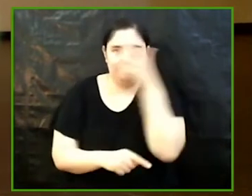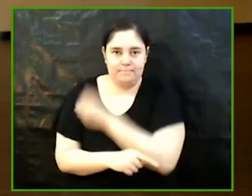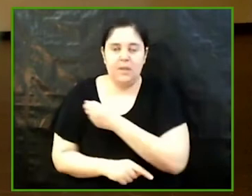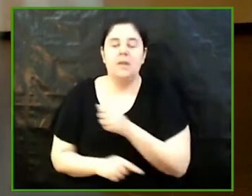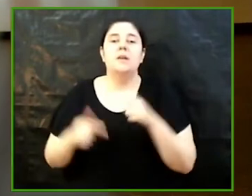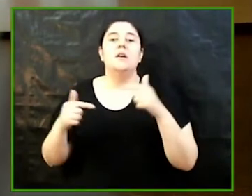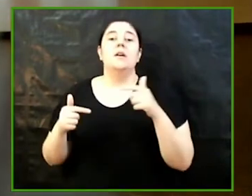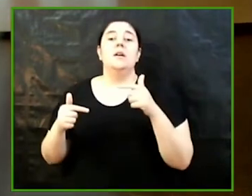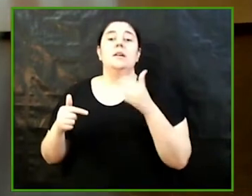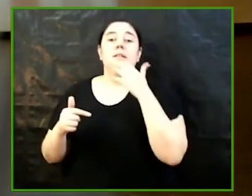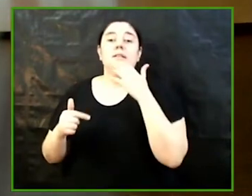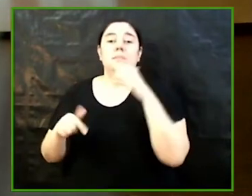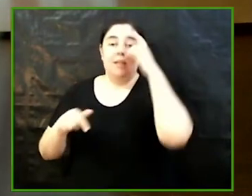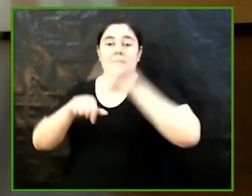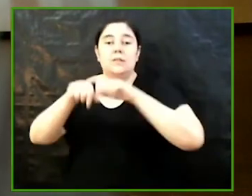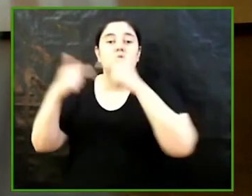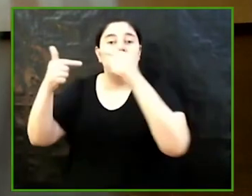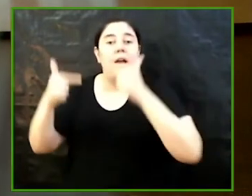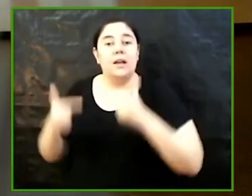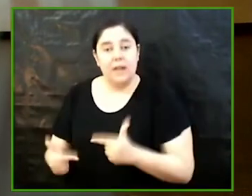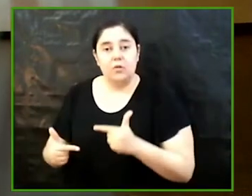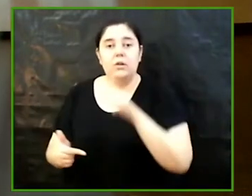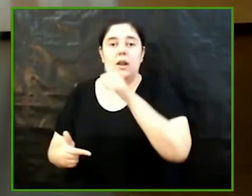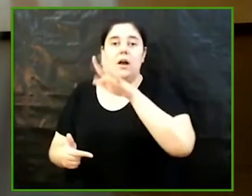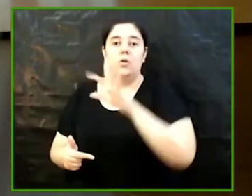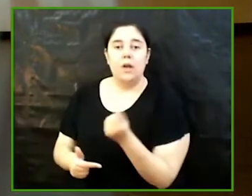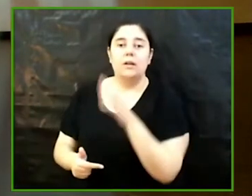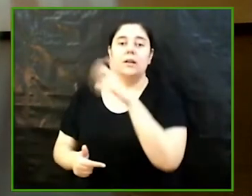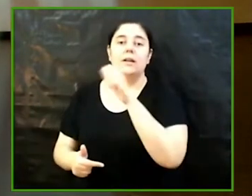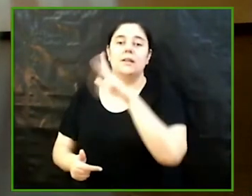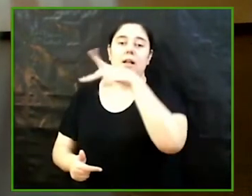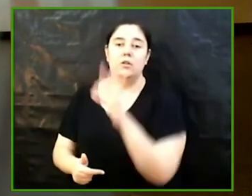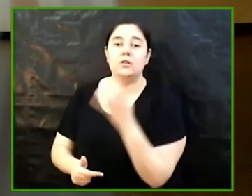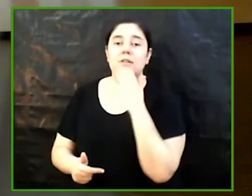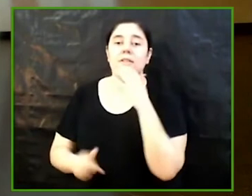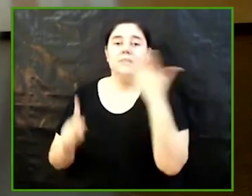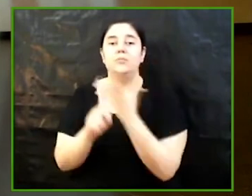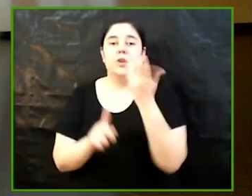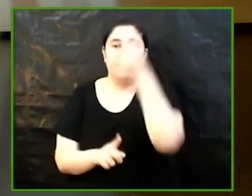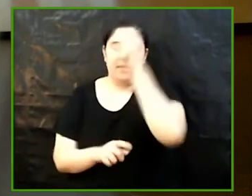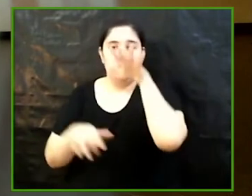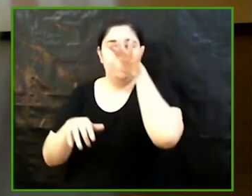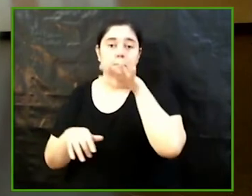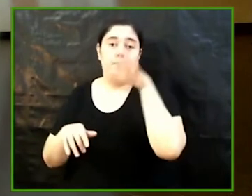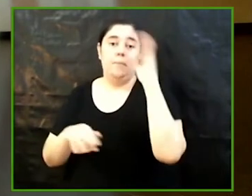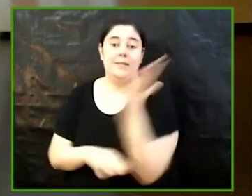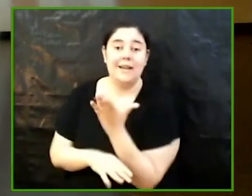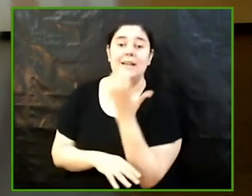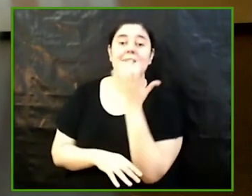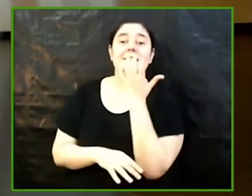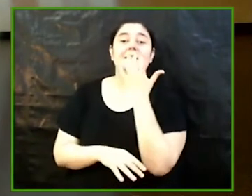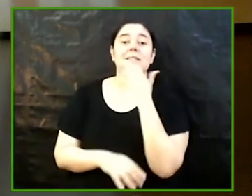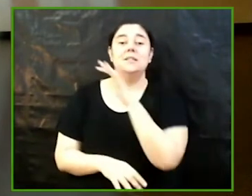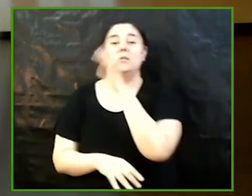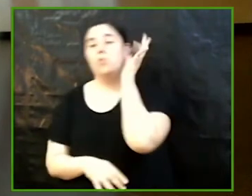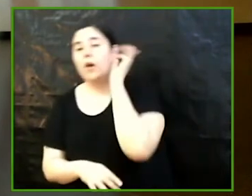Grau en Psicologia Laura Casado Espinosa Violència Patriarcal en Mujeres i Hombres Trans Cambios de Perspectiva